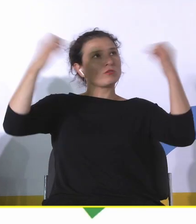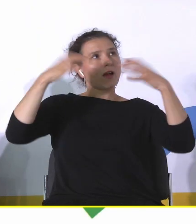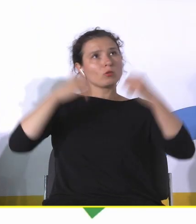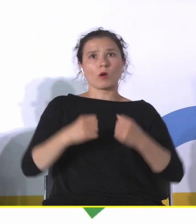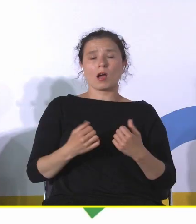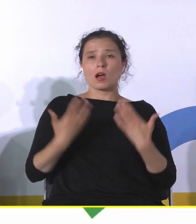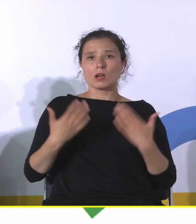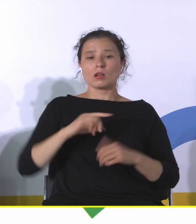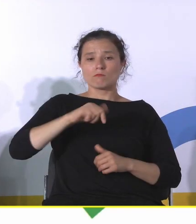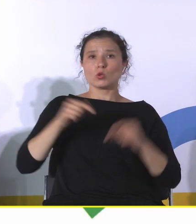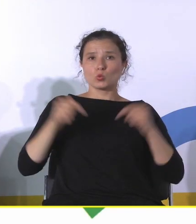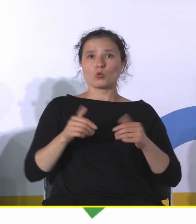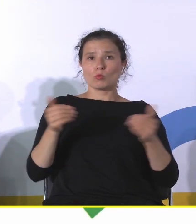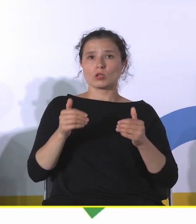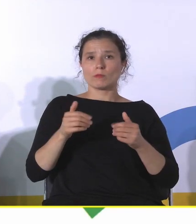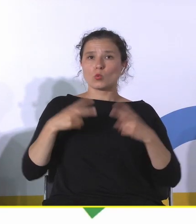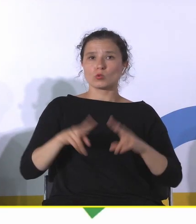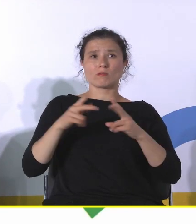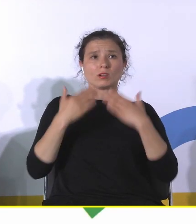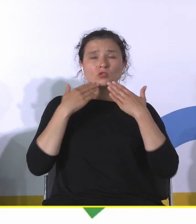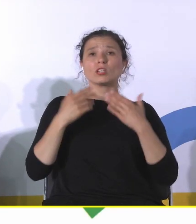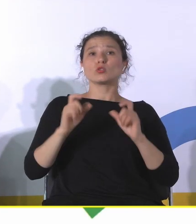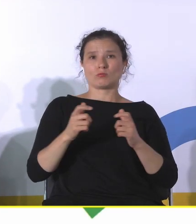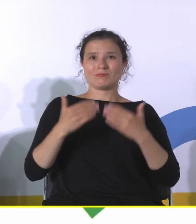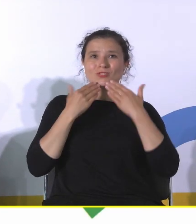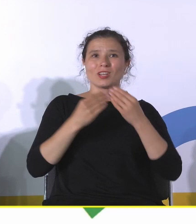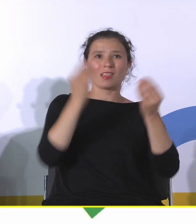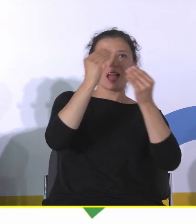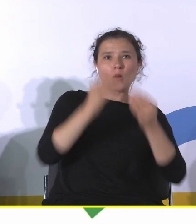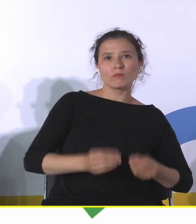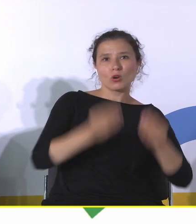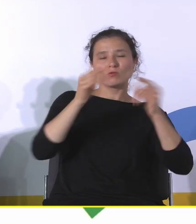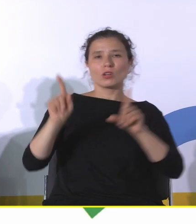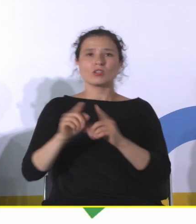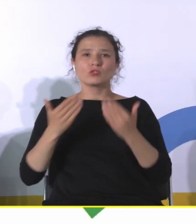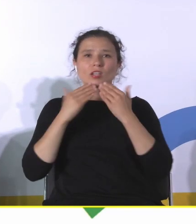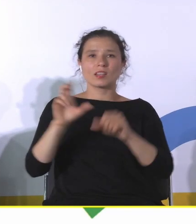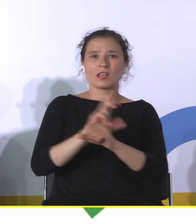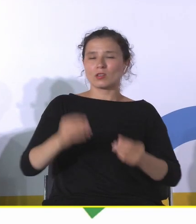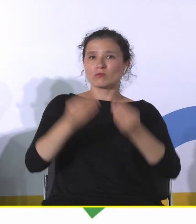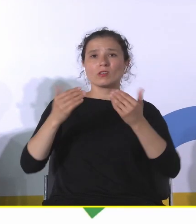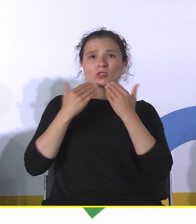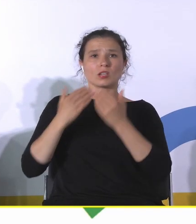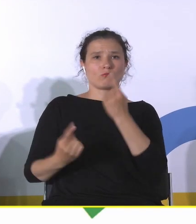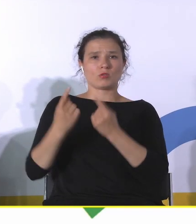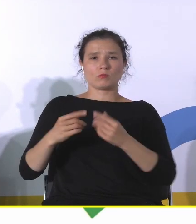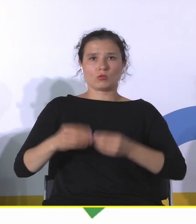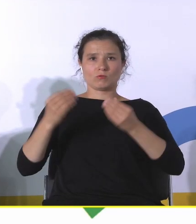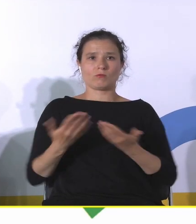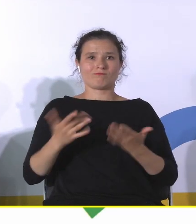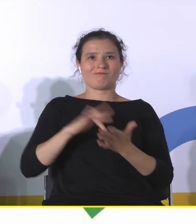jest to możliwe. Dzięki rozwojowi nauki, końcu techniki i przemysłu. A to, że Katowice mogą nas tu